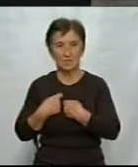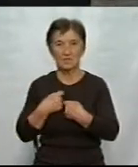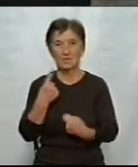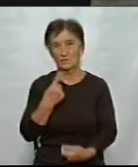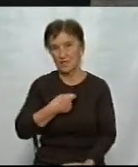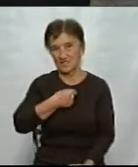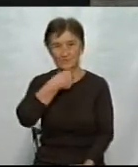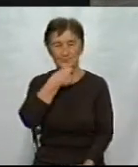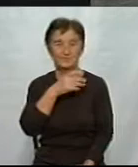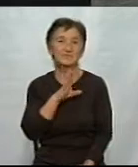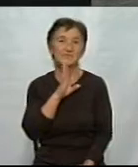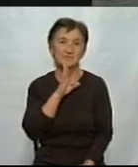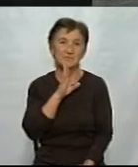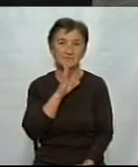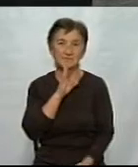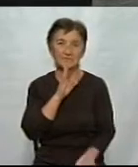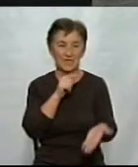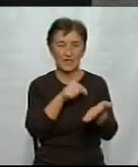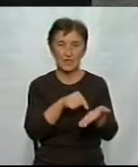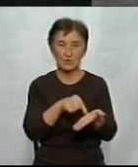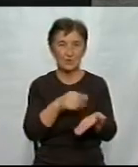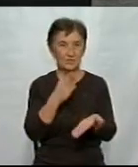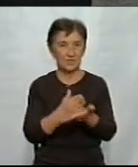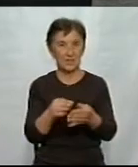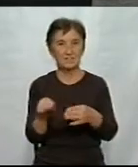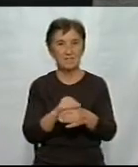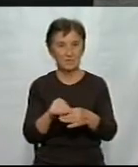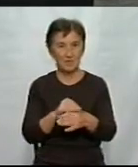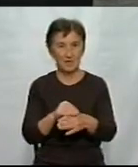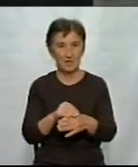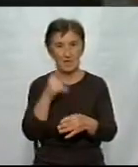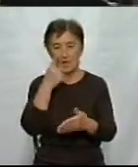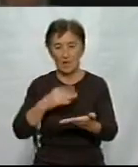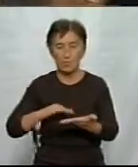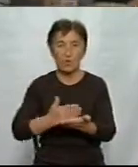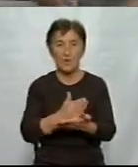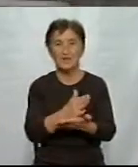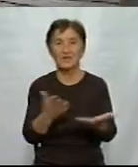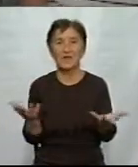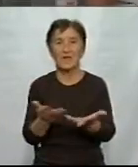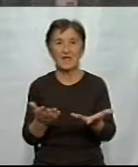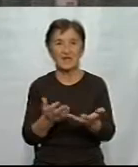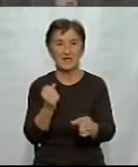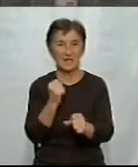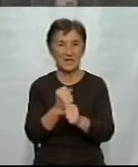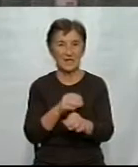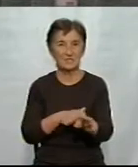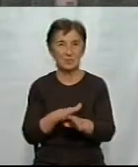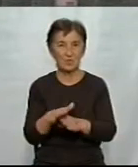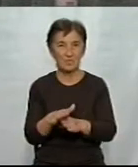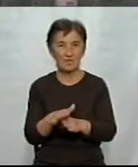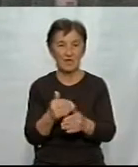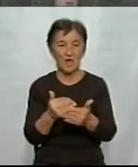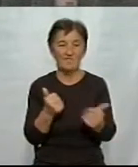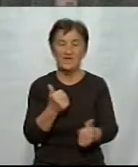пані. Тут є прізвище та ім'я політика, який, власне, зробив подарунок, або хтось від його